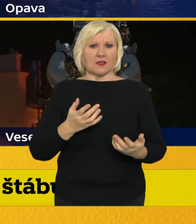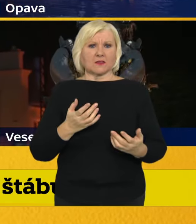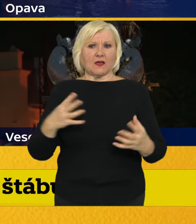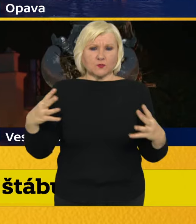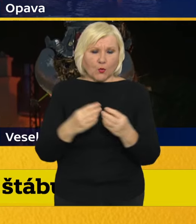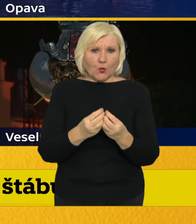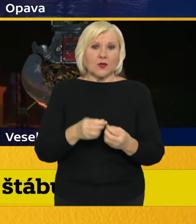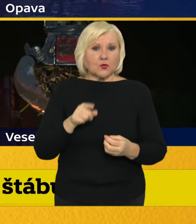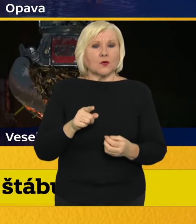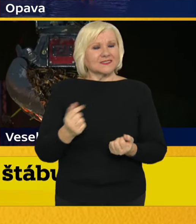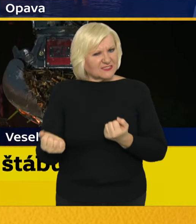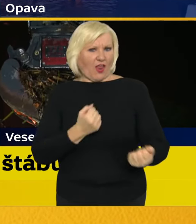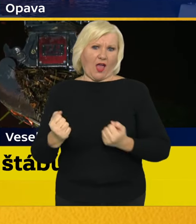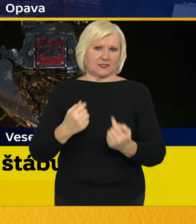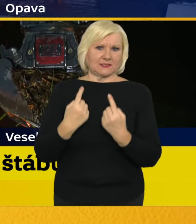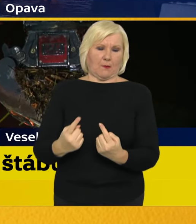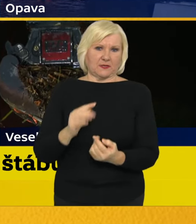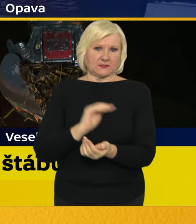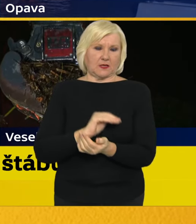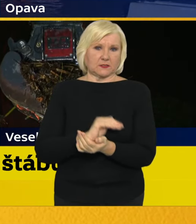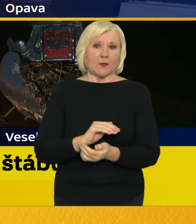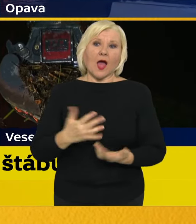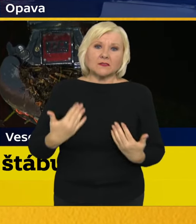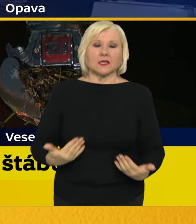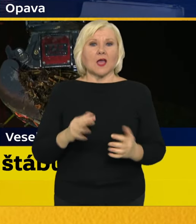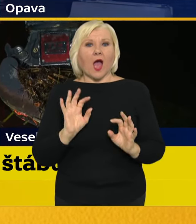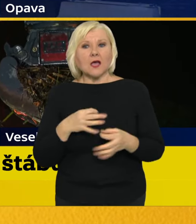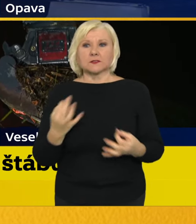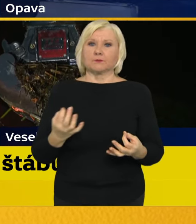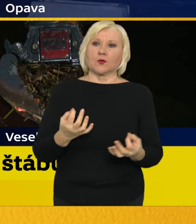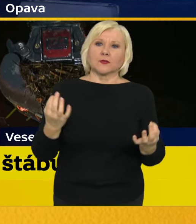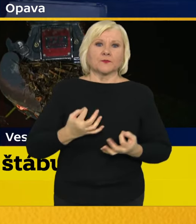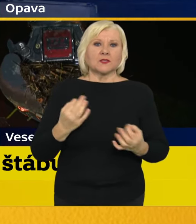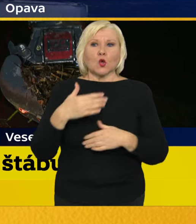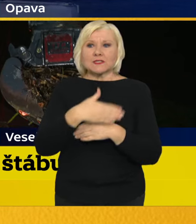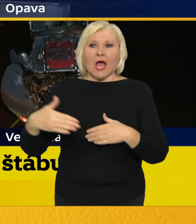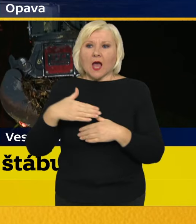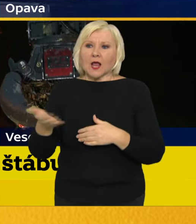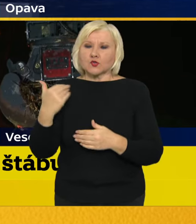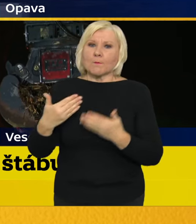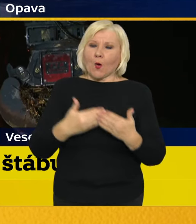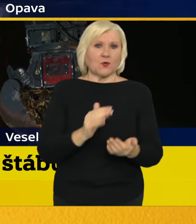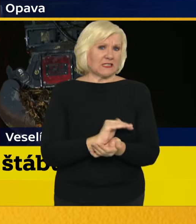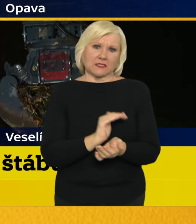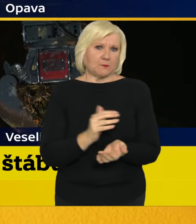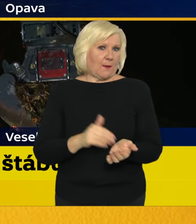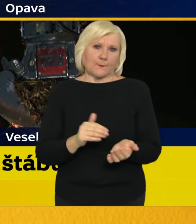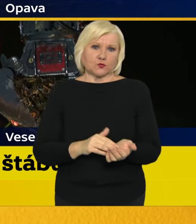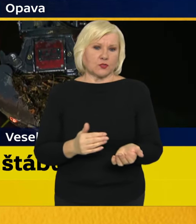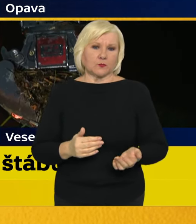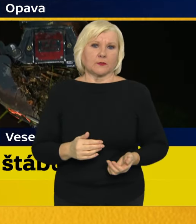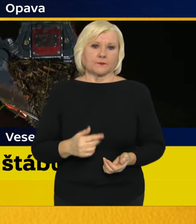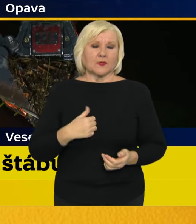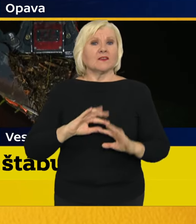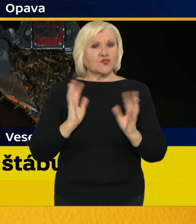situaci zvládají a zatím nevznikla žádná potřeba zahraniční pomoci. Na všechno tedy odpovídáme, říkáme,